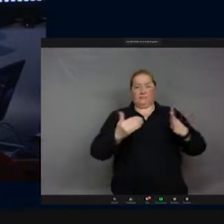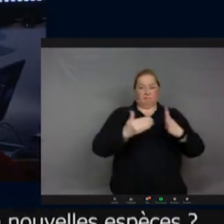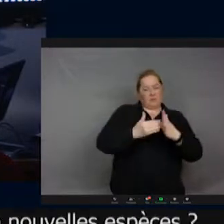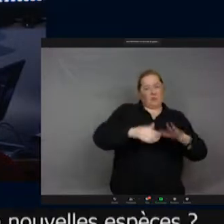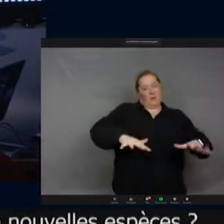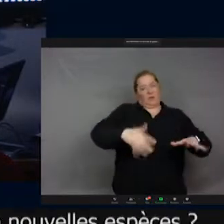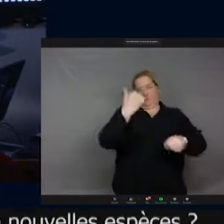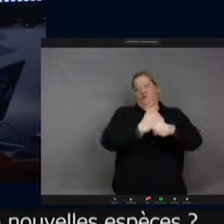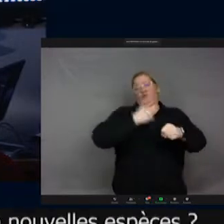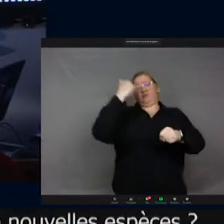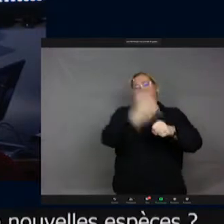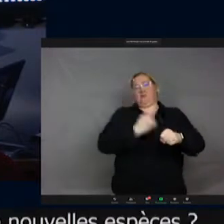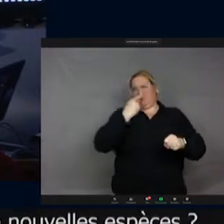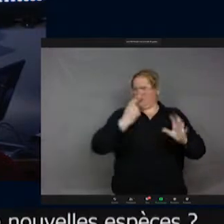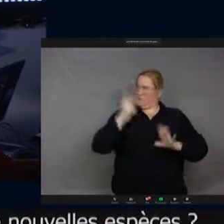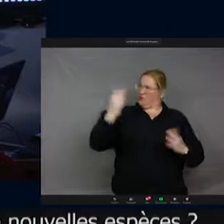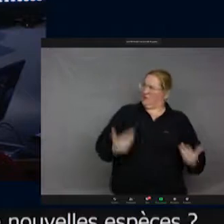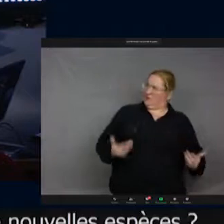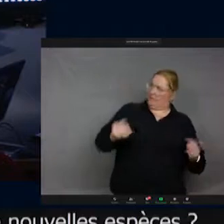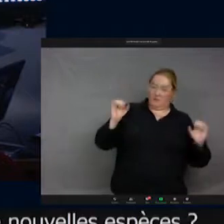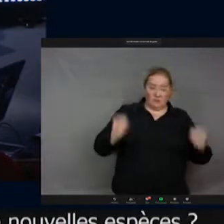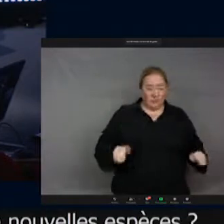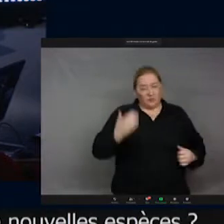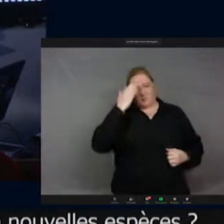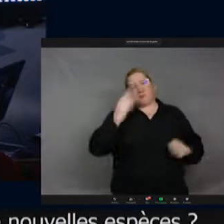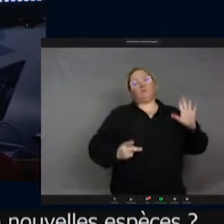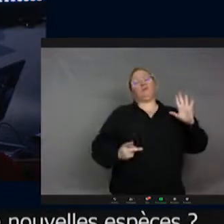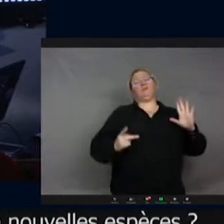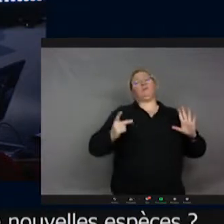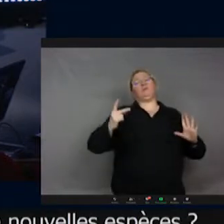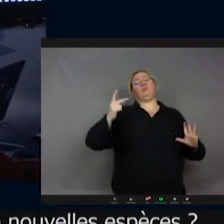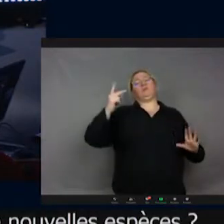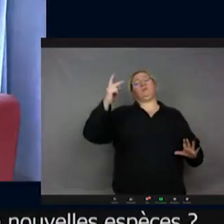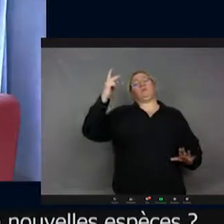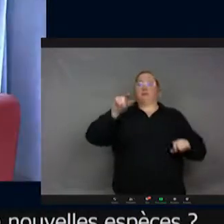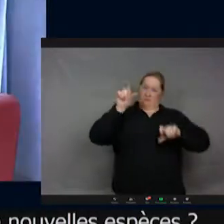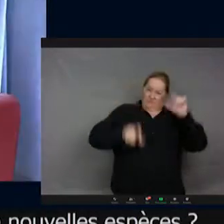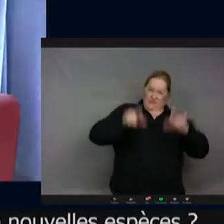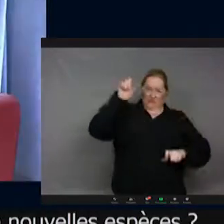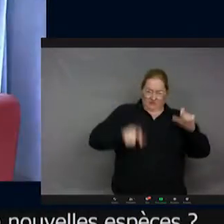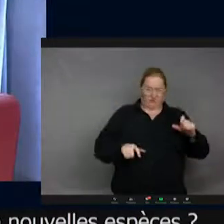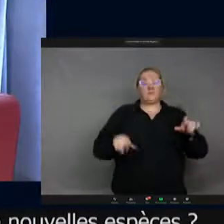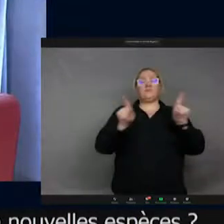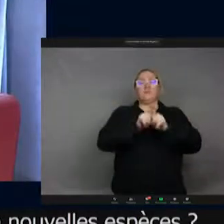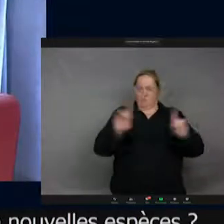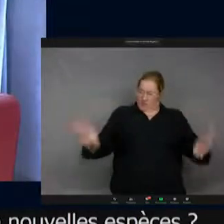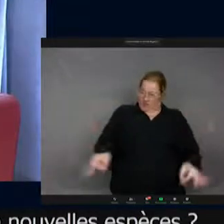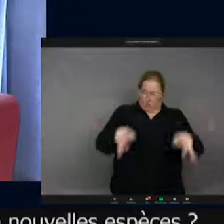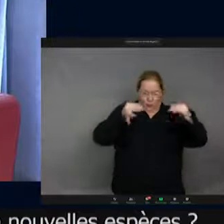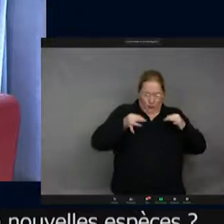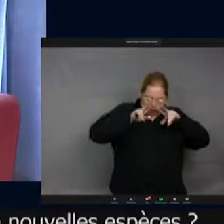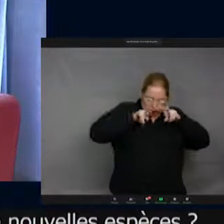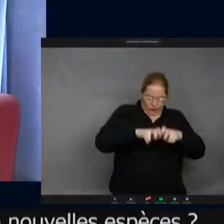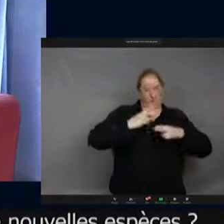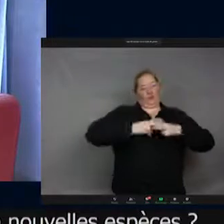mais c'est peut-être plus maintenant, surtout s'il y a de plus en plus de taxonomiques, de personnes qui savent